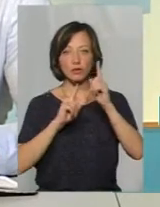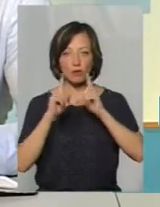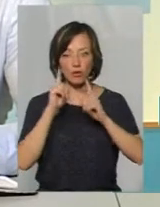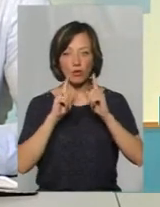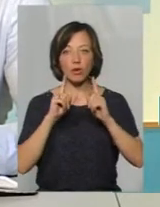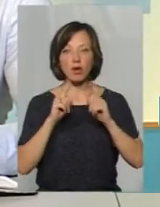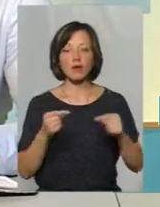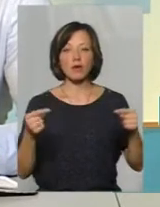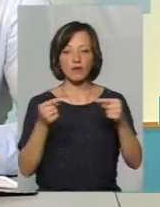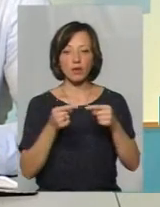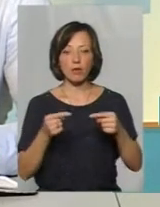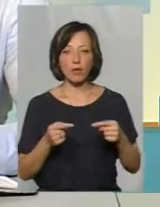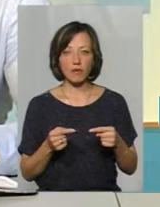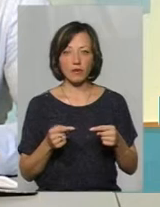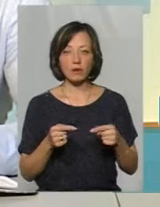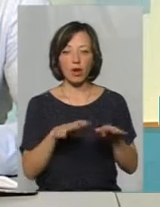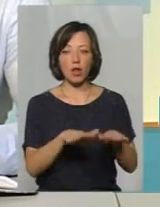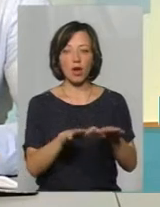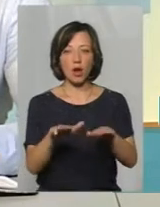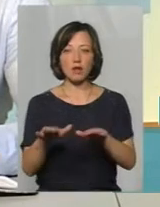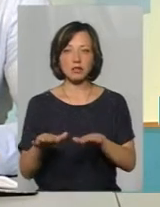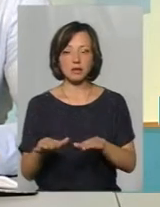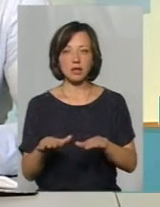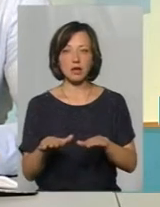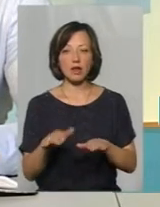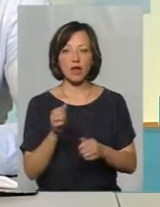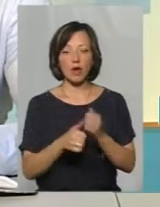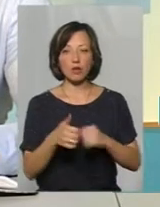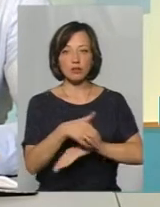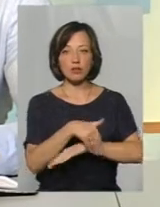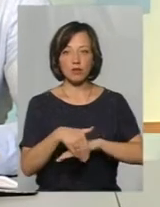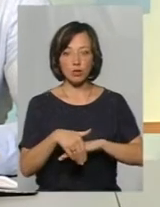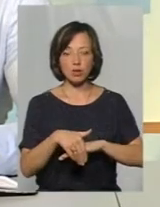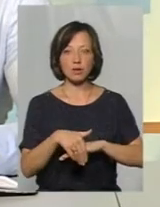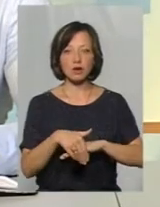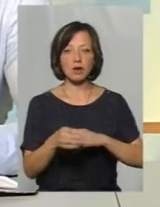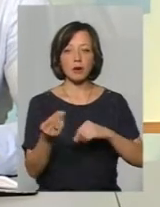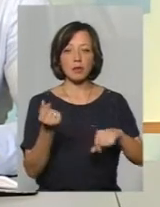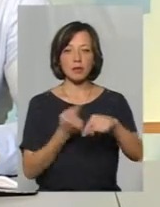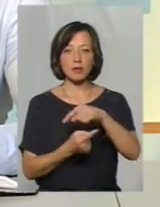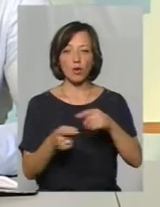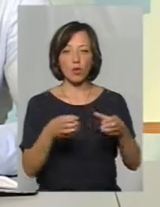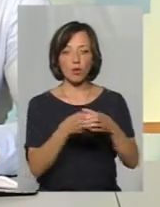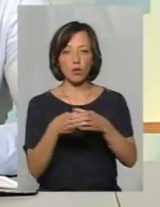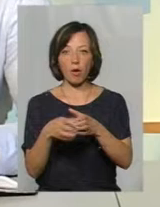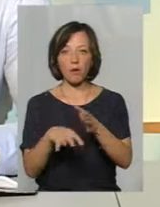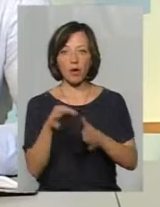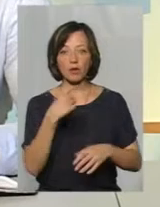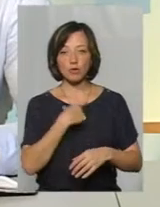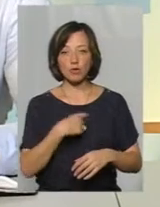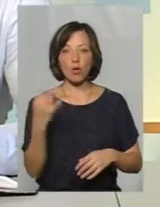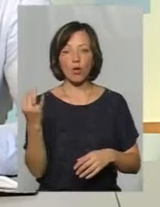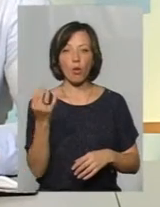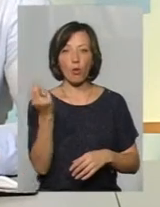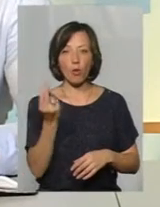у відповідних локаціях. На кожній вулиці підприємці групами обирають собі колір,